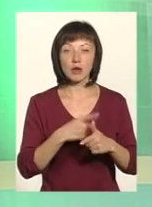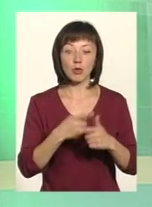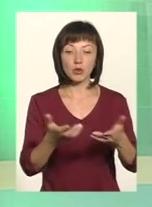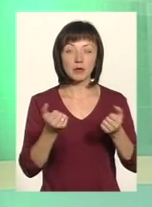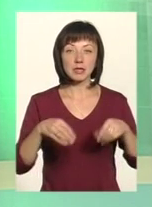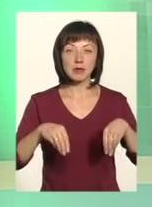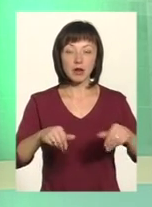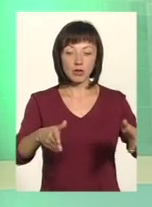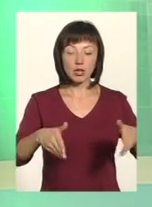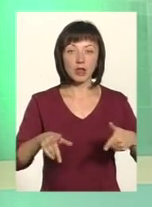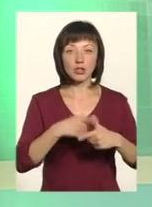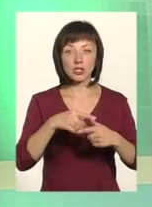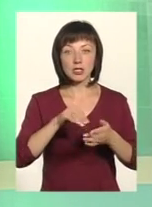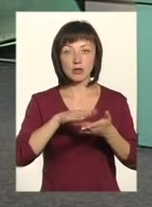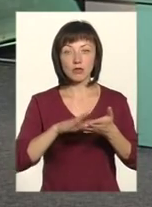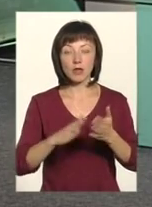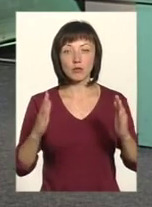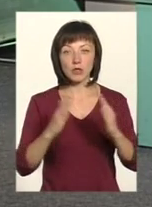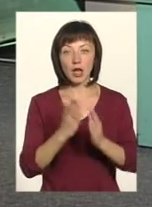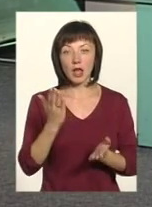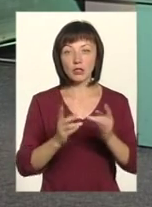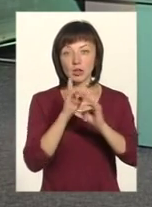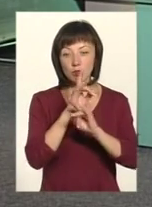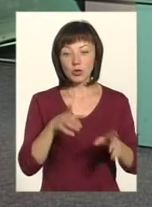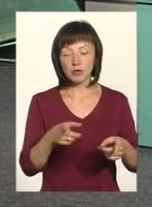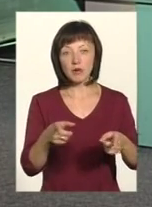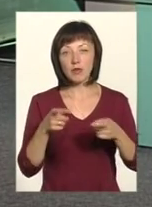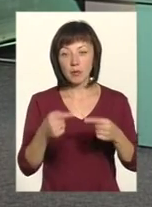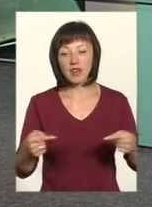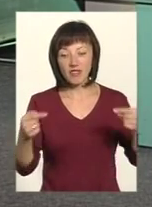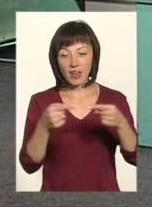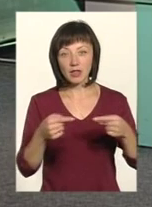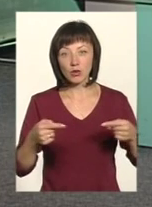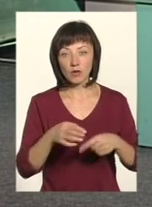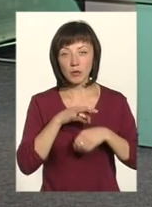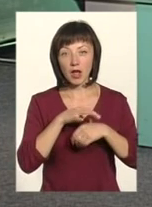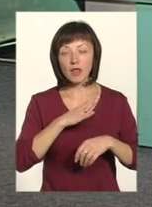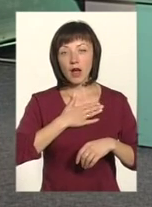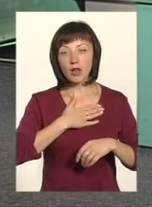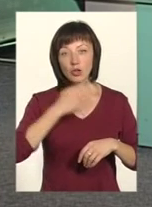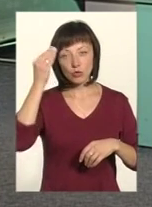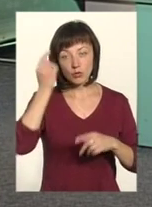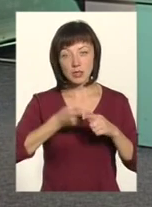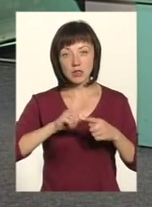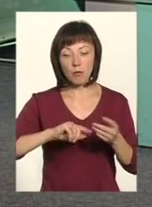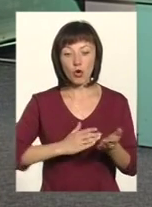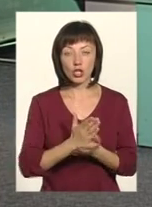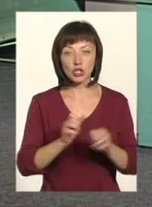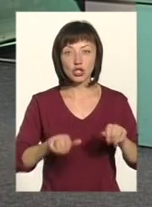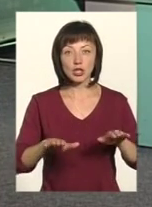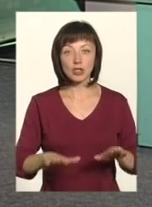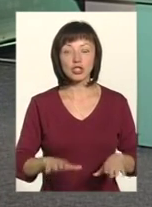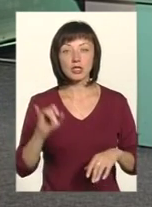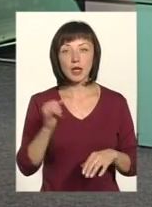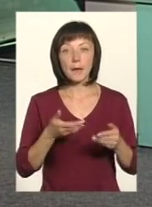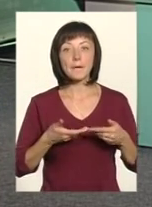земельну ділянку, чи зареєструвати будинок. Так, якщо не буде приведено відповідність, тому, на нашу думку, це є політичне рішення, і ми